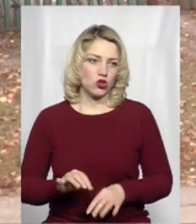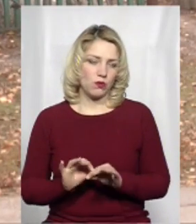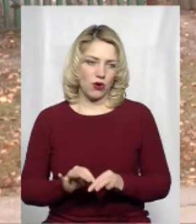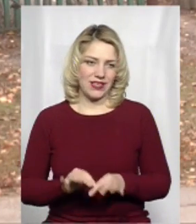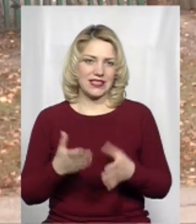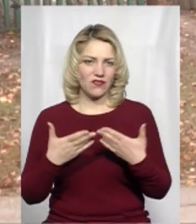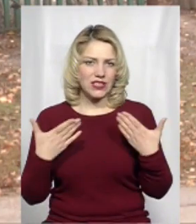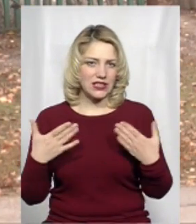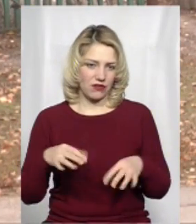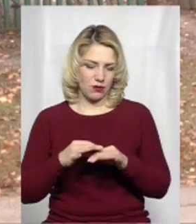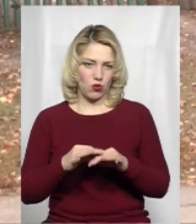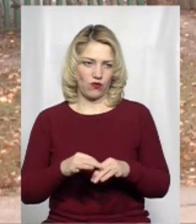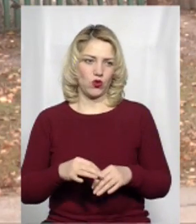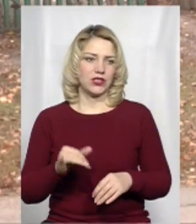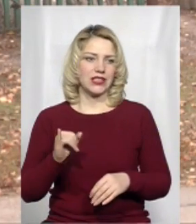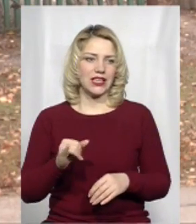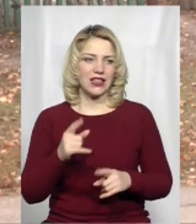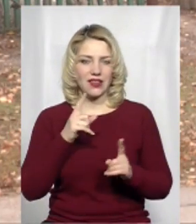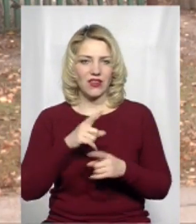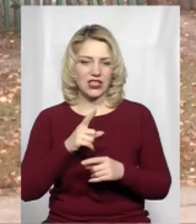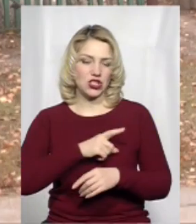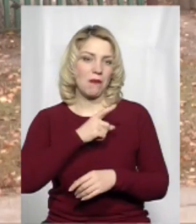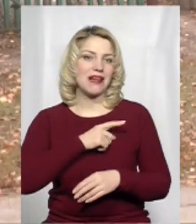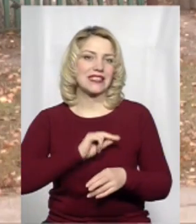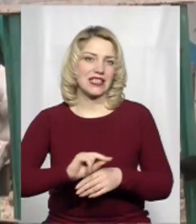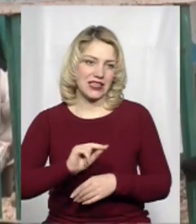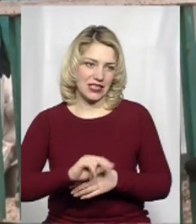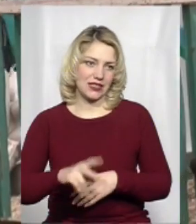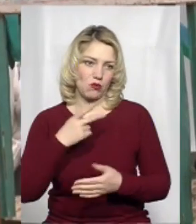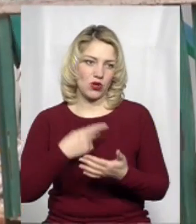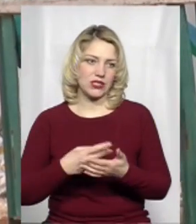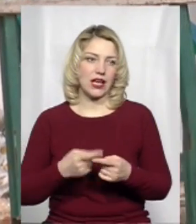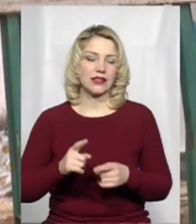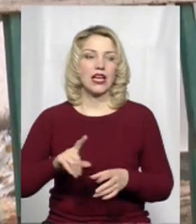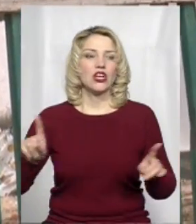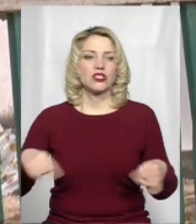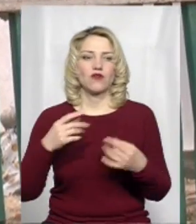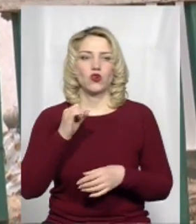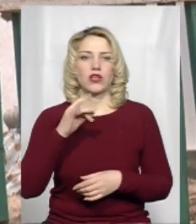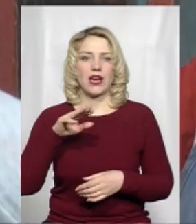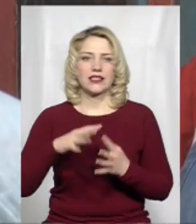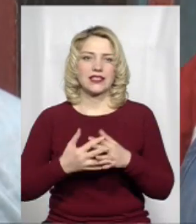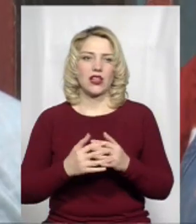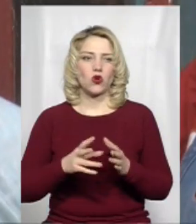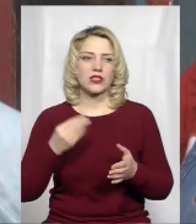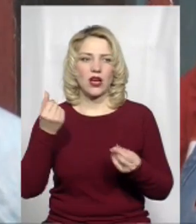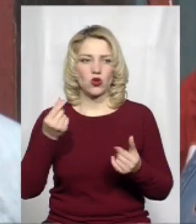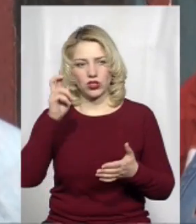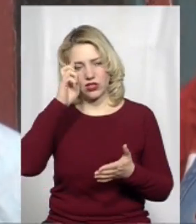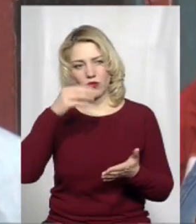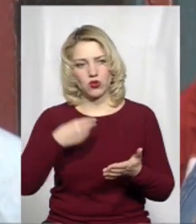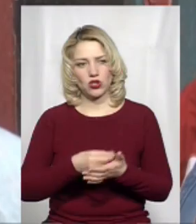виставки проводити, навіть мастер-класи показати. Створюють арт-село за гроші державного бюджету України.